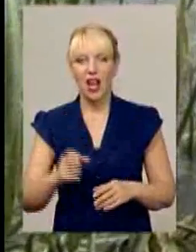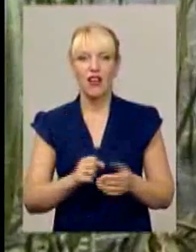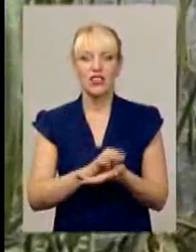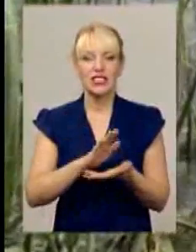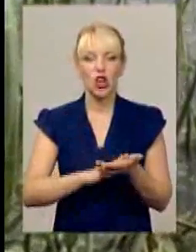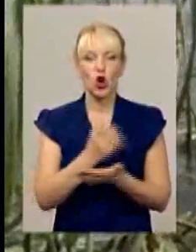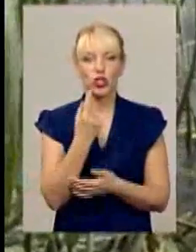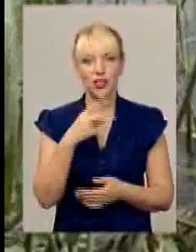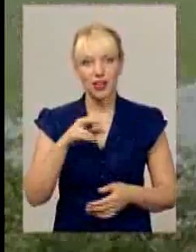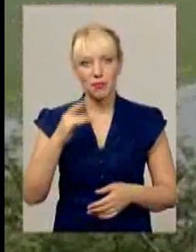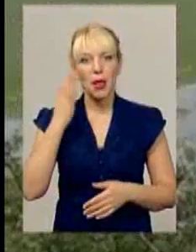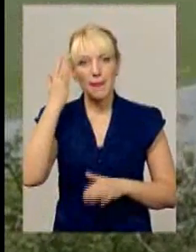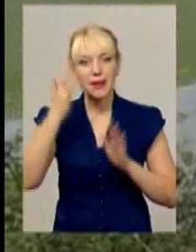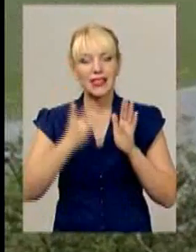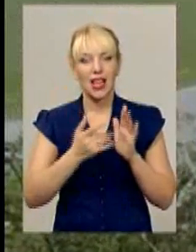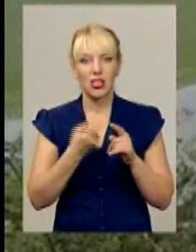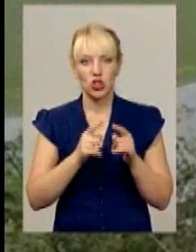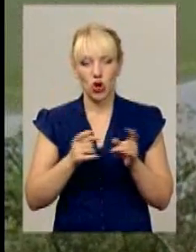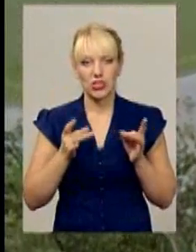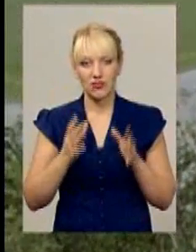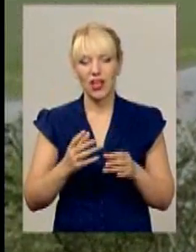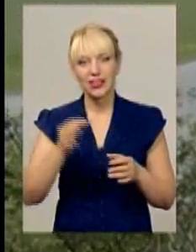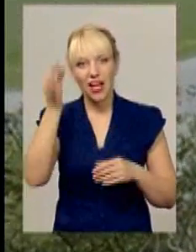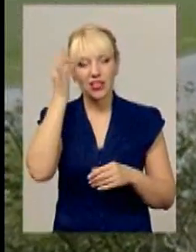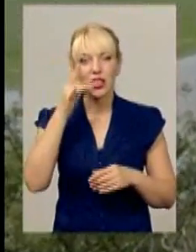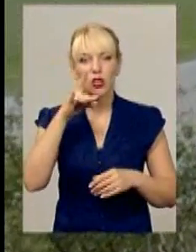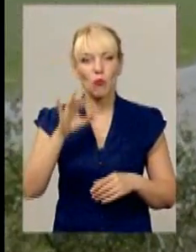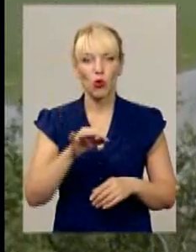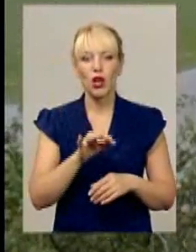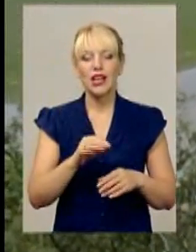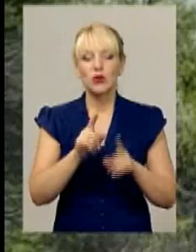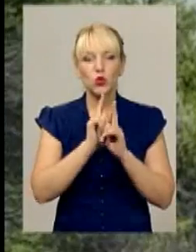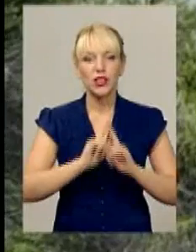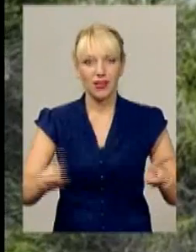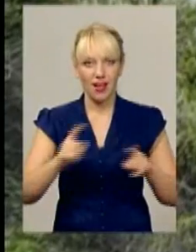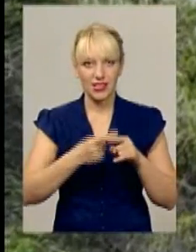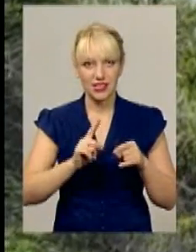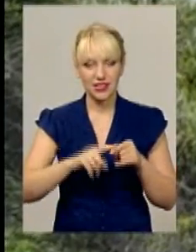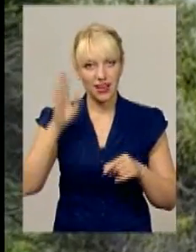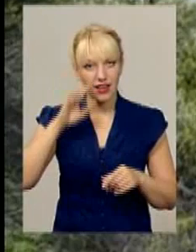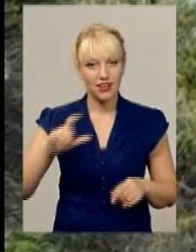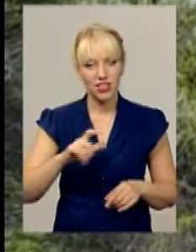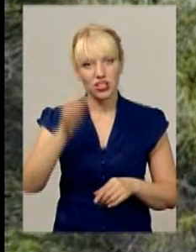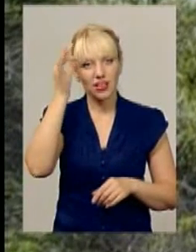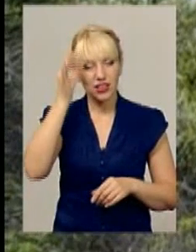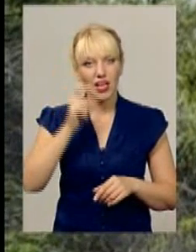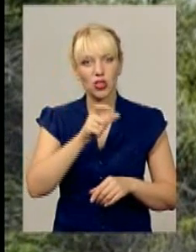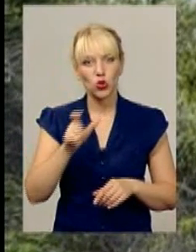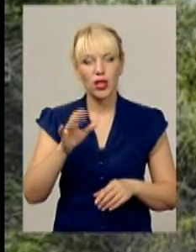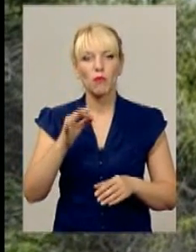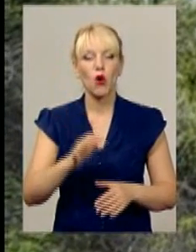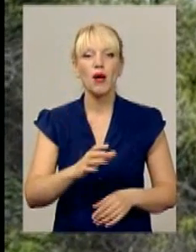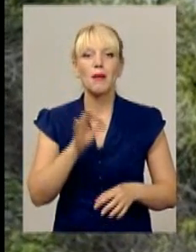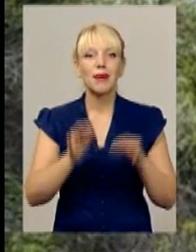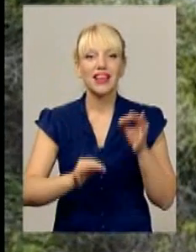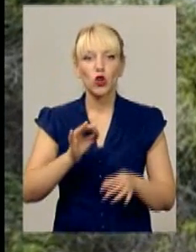свята – нагадати усім про унікальність річки та про відповідальність людей за це природне багатство. Світлана Русіна, Іван Мовчан.